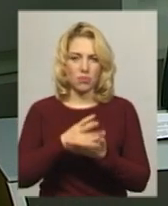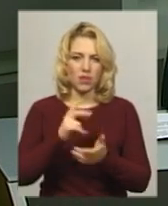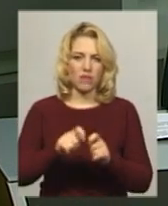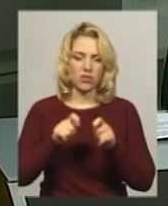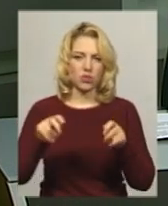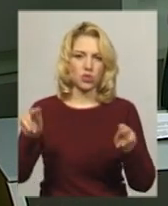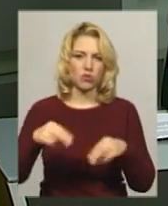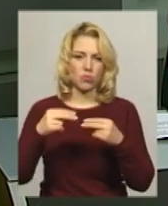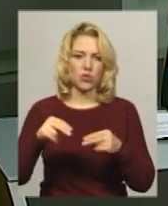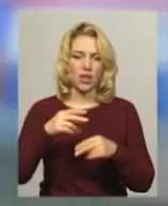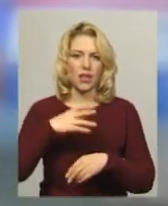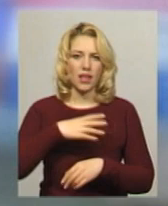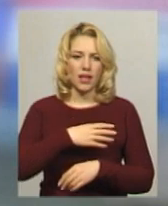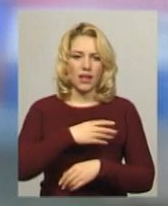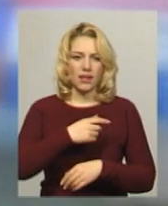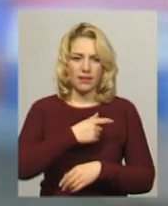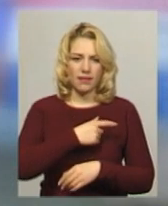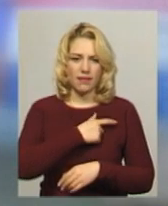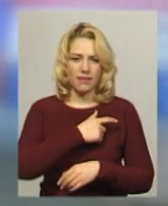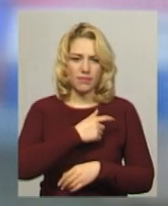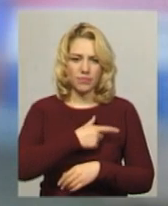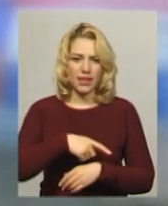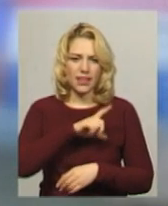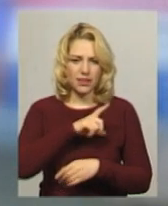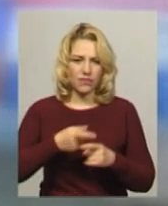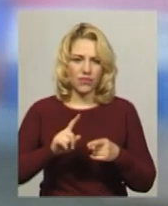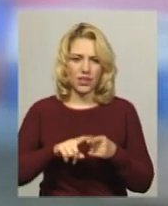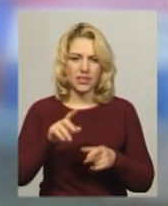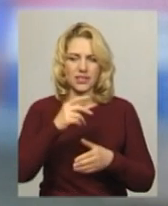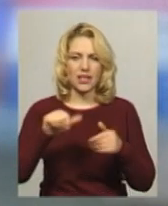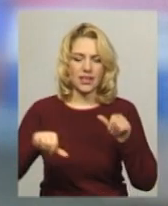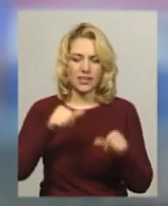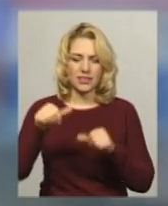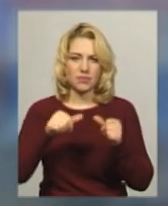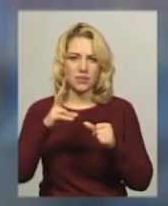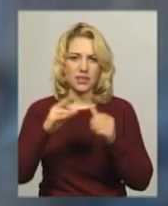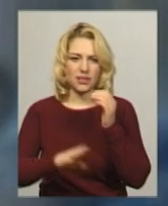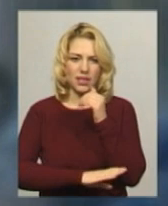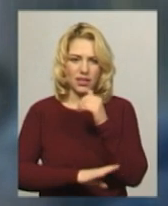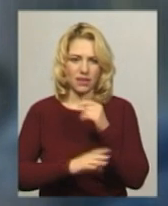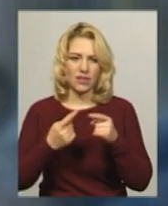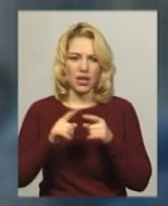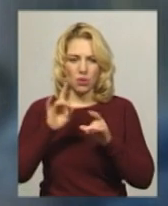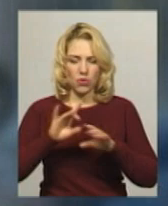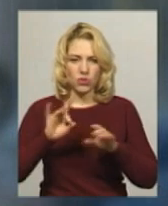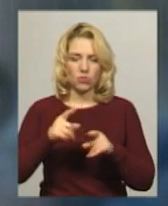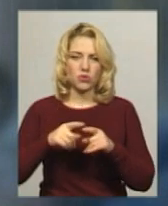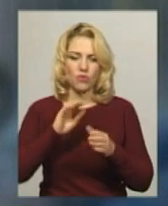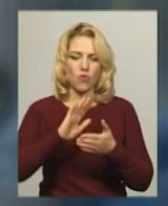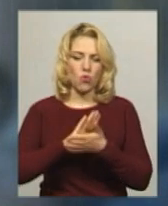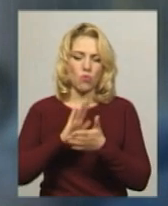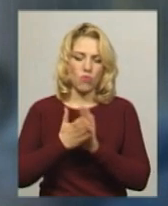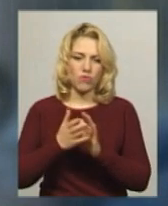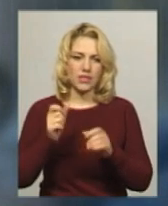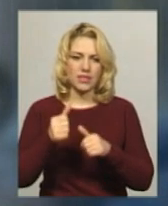відкритому чемпіонаті Литви із різьби пилами на дереві. Сергій Кляпетуро, який надіслав нам ці фотографії, повідомив, в умовах змагань два